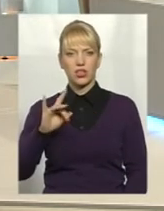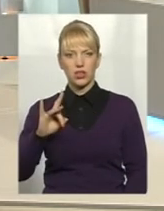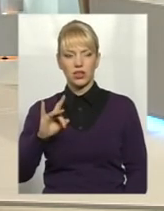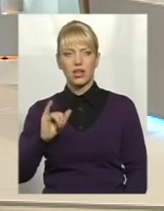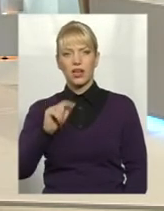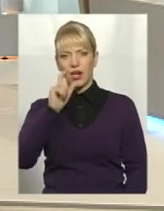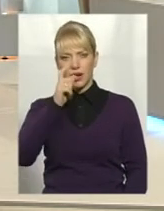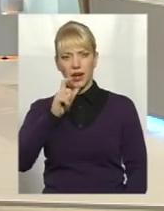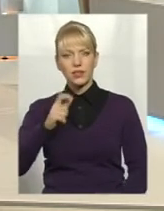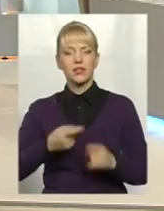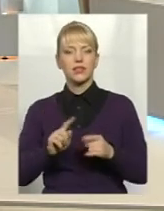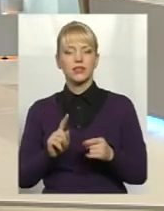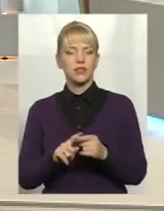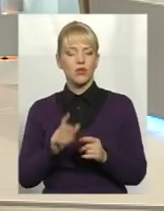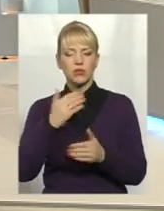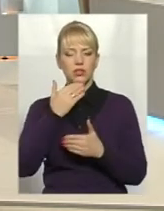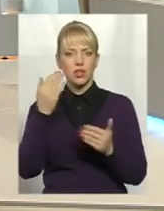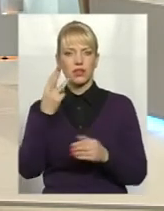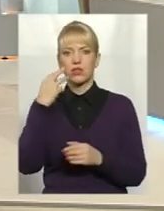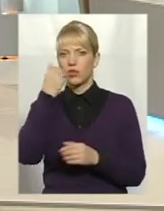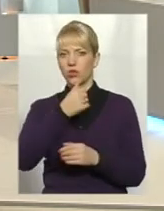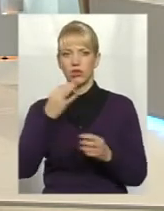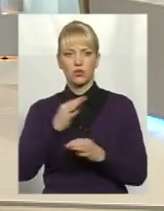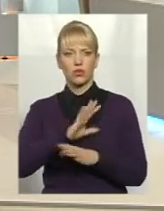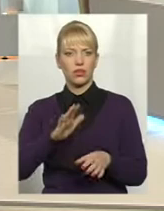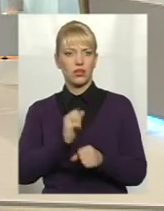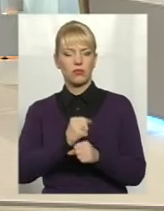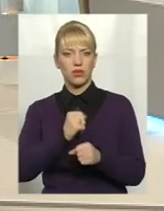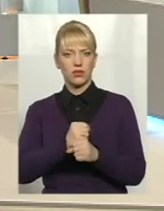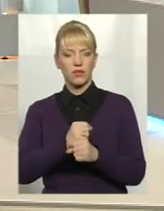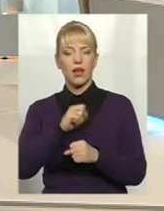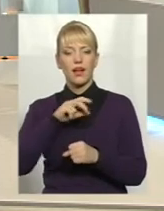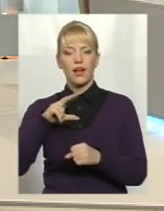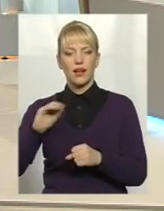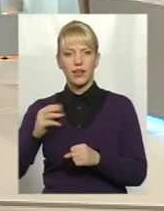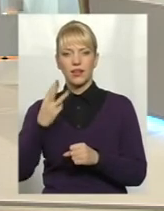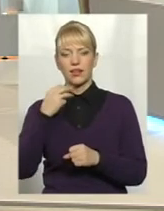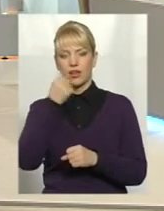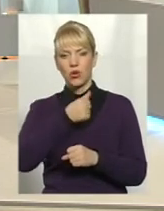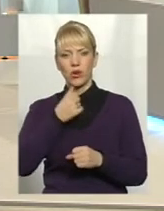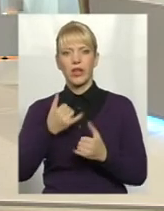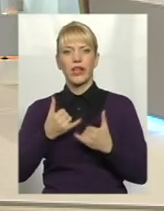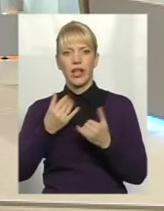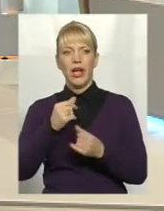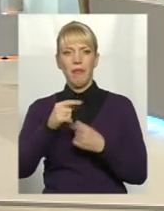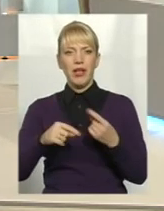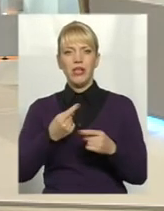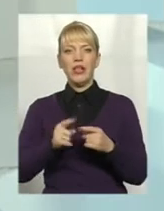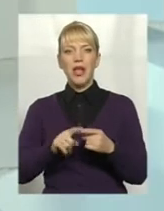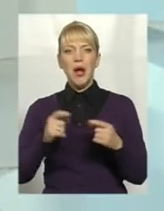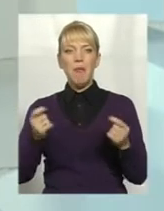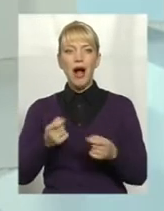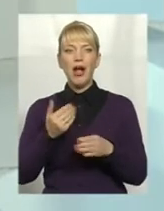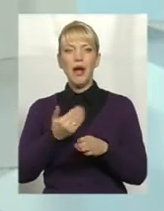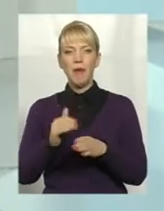працювали, тобто наш регіон. Але три роки для бізнесу дуже мало. І от поступова